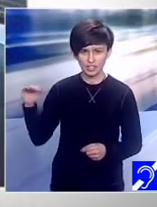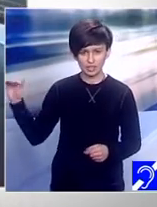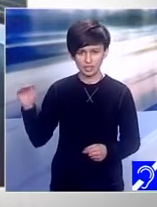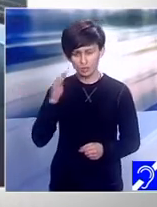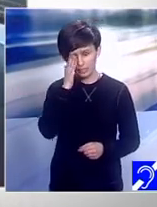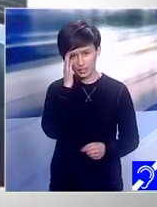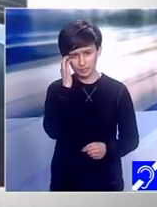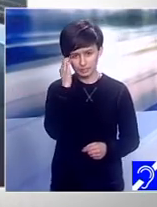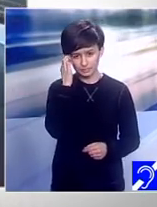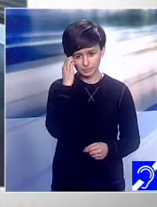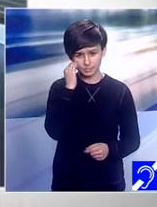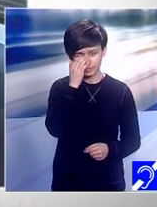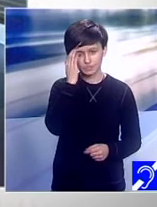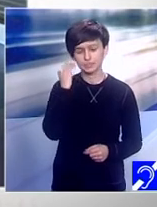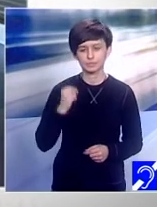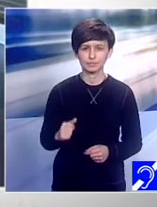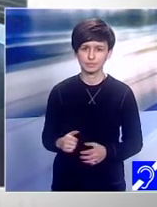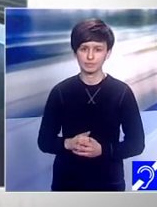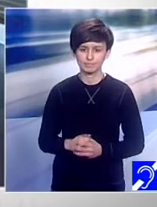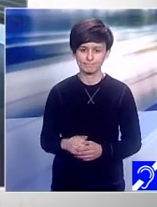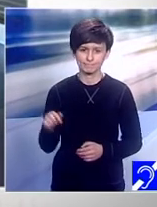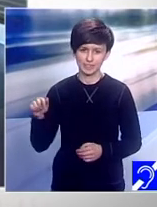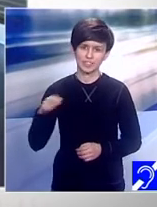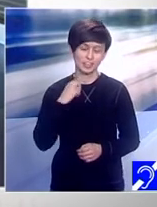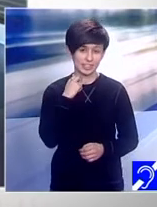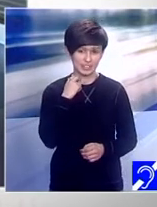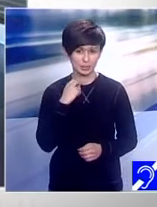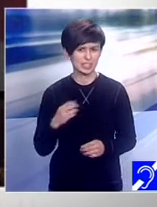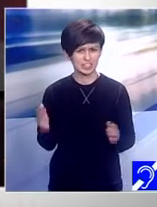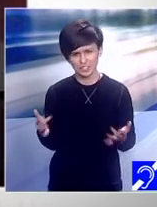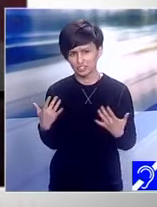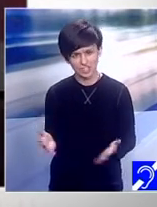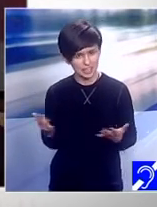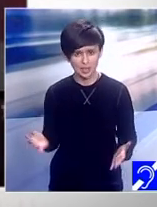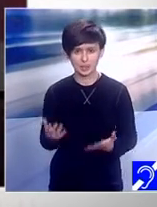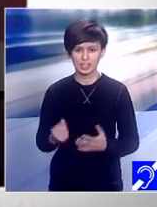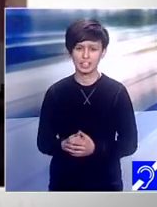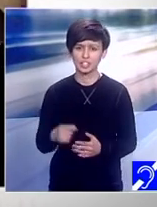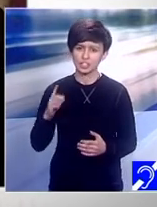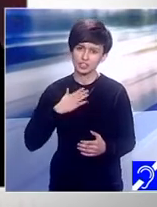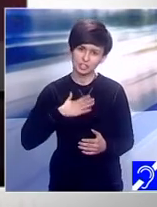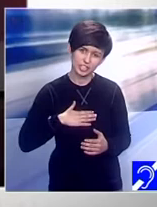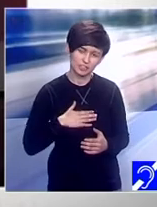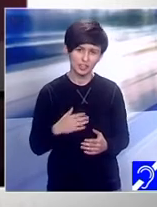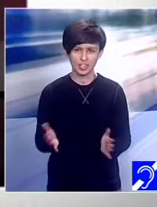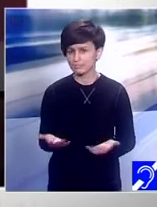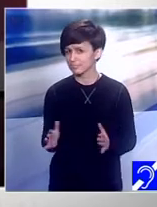copil. Foarte repede se plictisă, deși tot trebuie ceva nou. Cum îl privesc ceilalți copilași pe el?